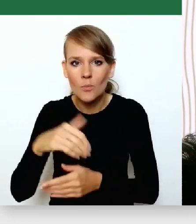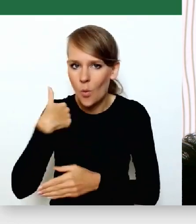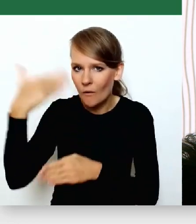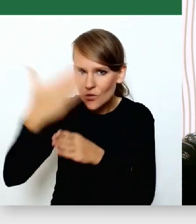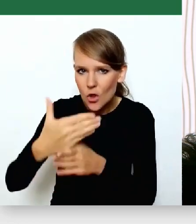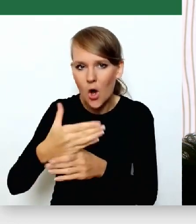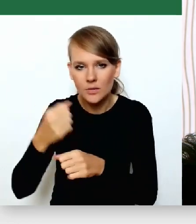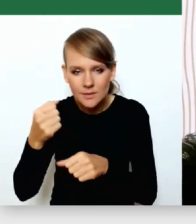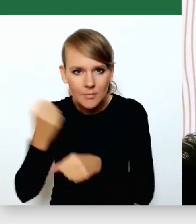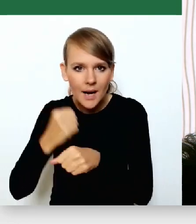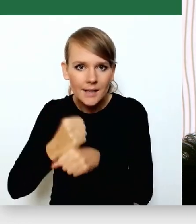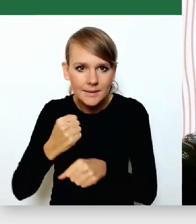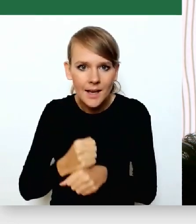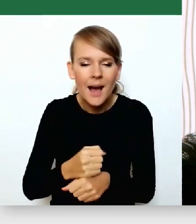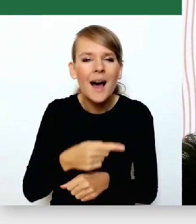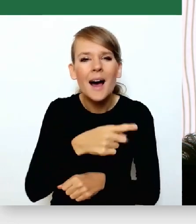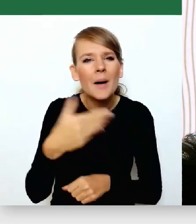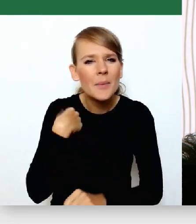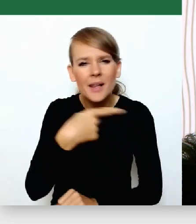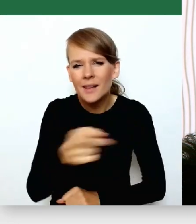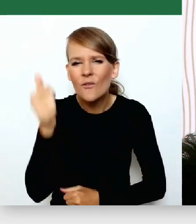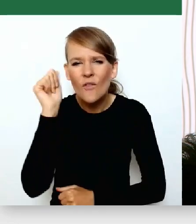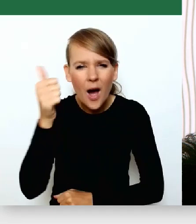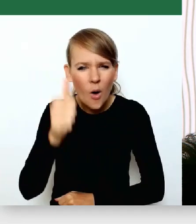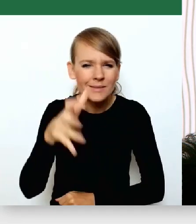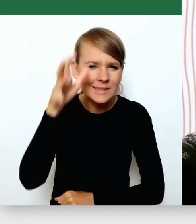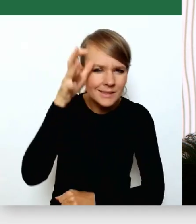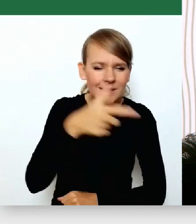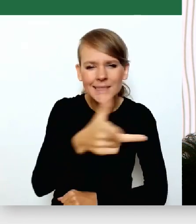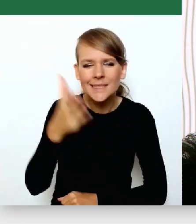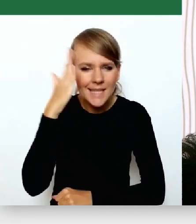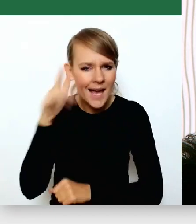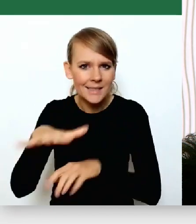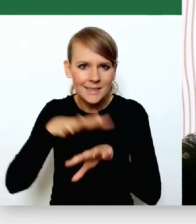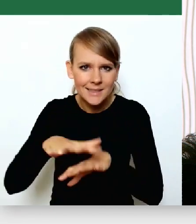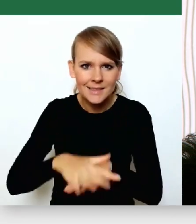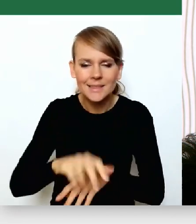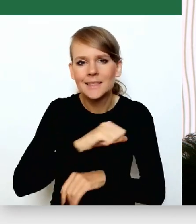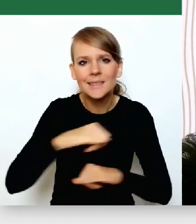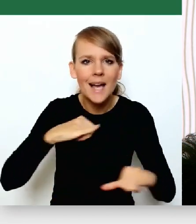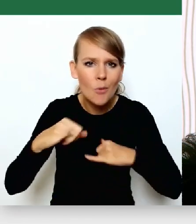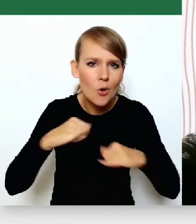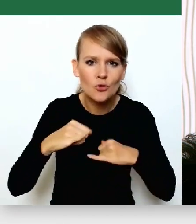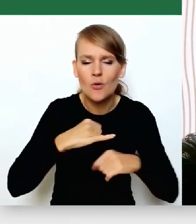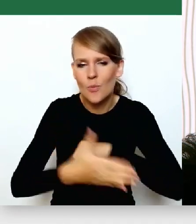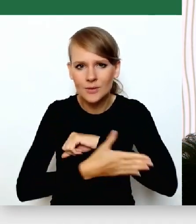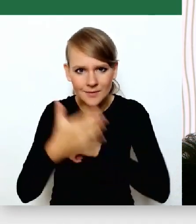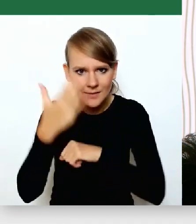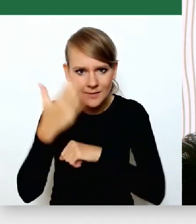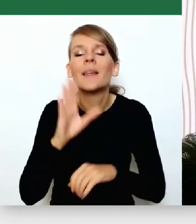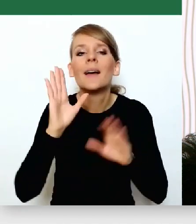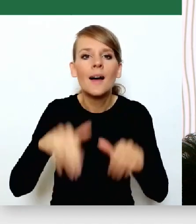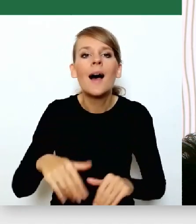specjalistów, którzy znali ten system, to wszystko na czym samorządy i państwo stoje. Ale co ja chciałem powiedzieć?